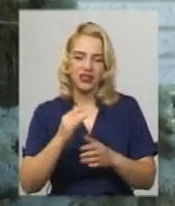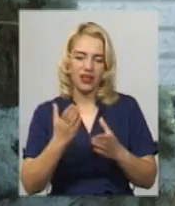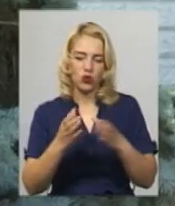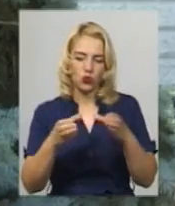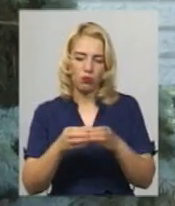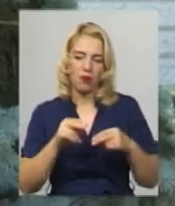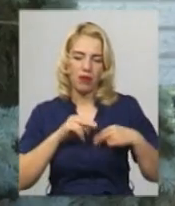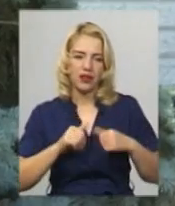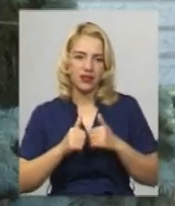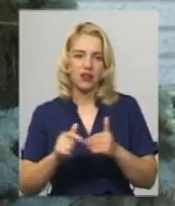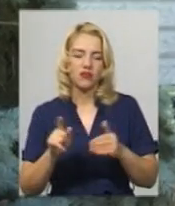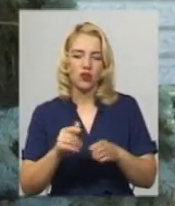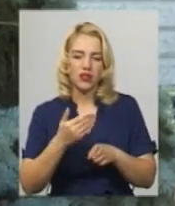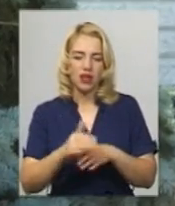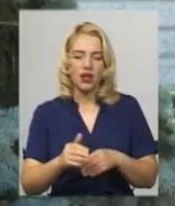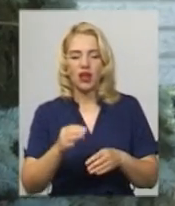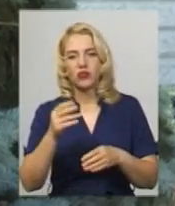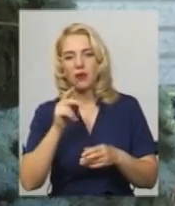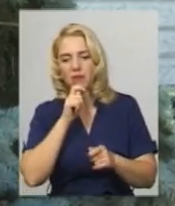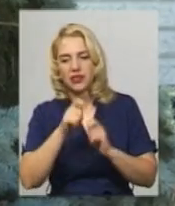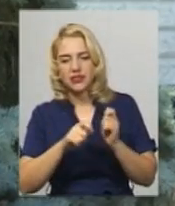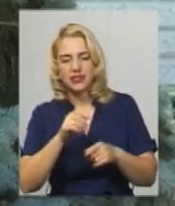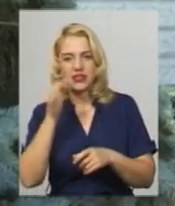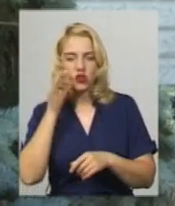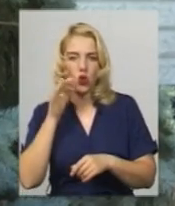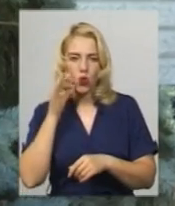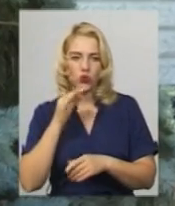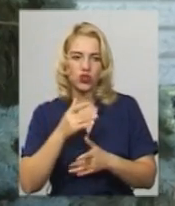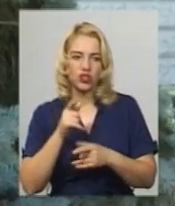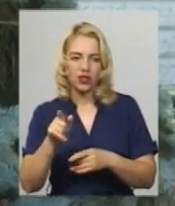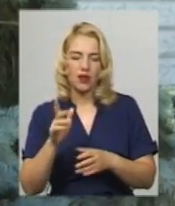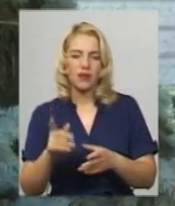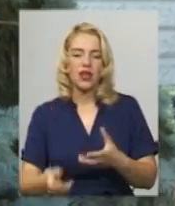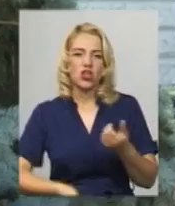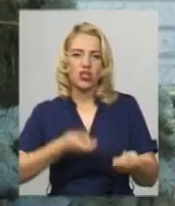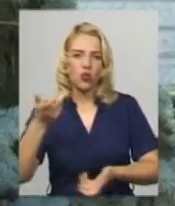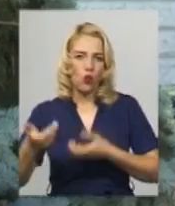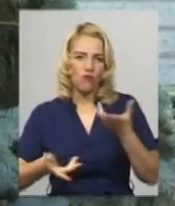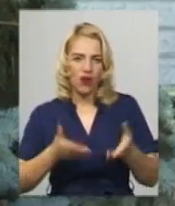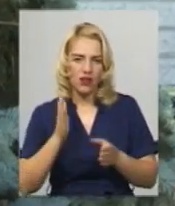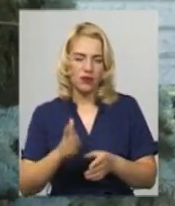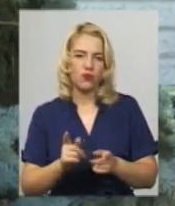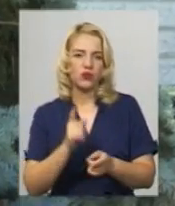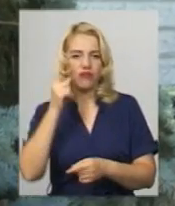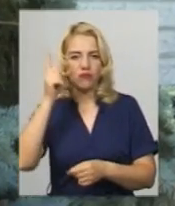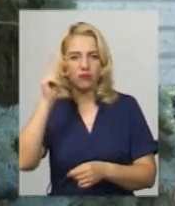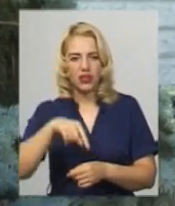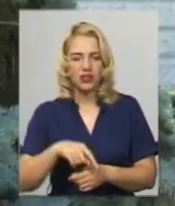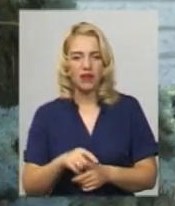виділяють різні призи, солодощі і там безпосередньо пов'язані з жонглюванням, змінням,